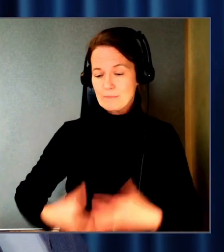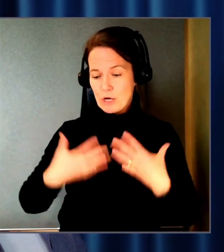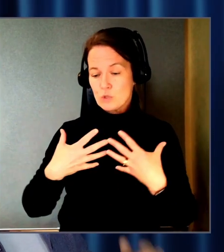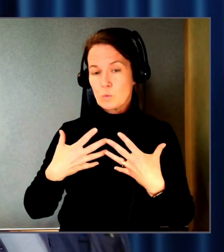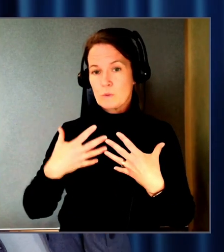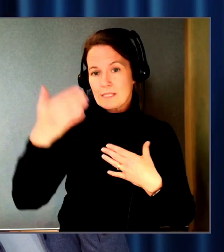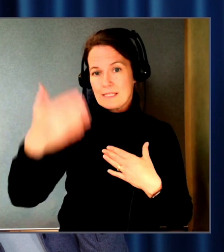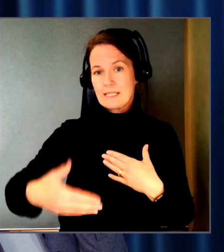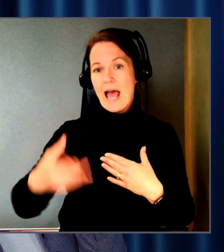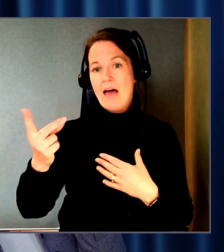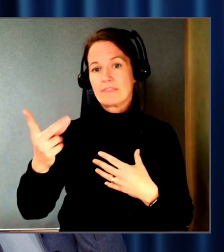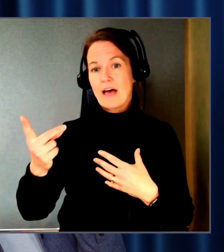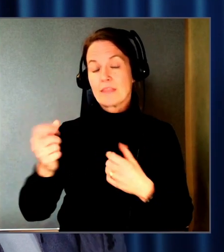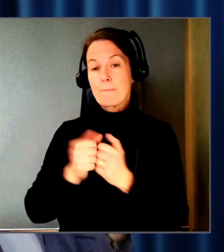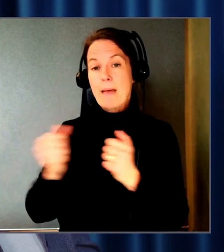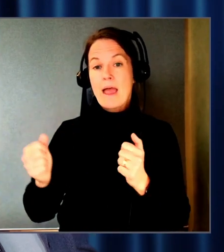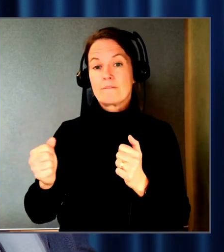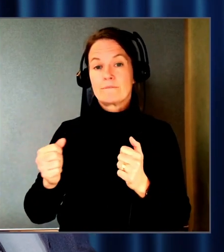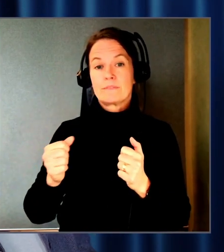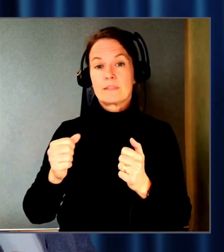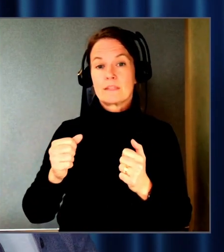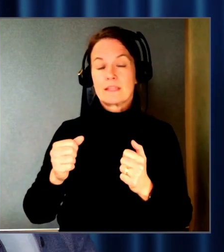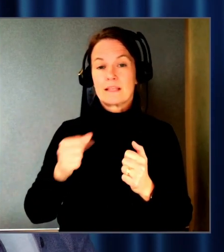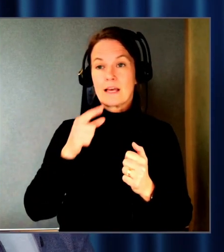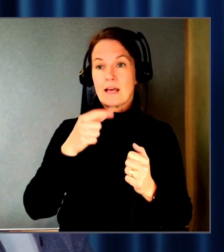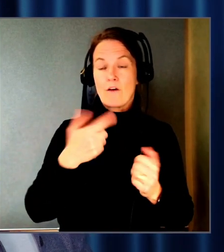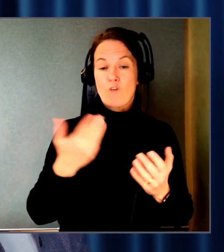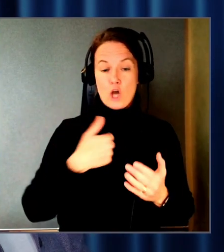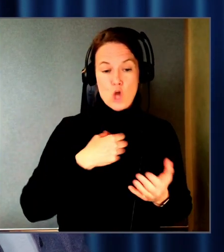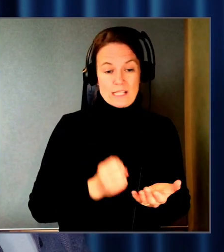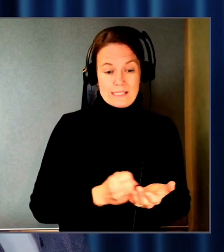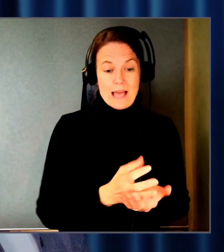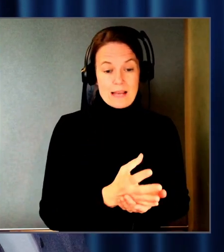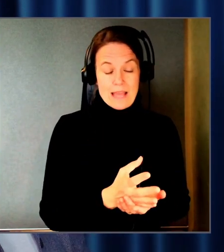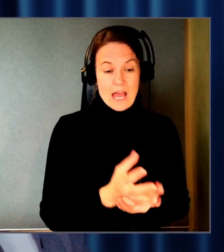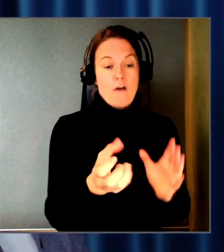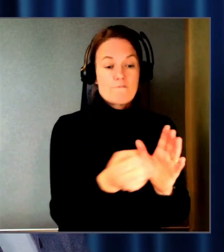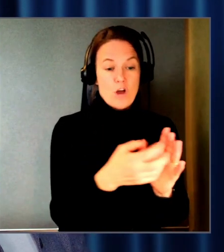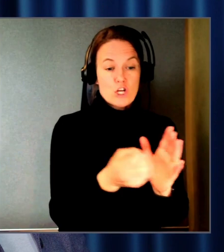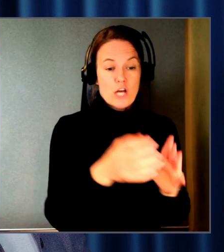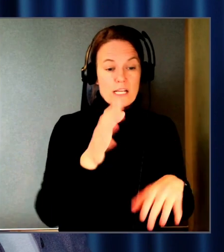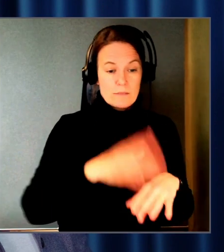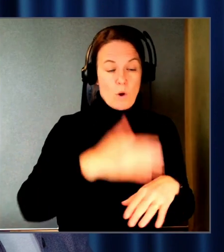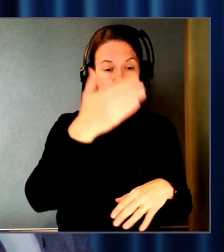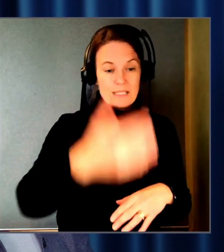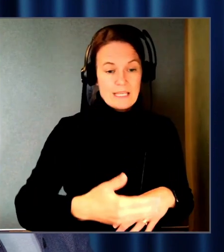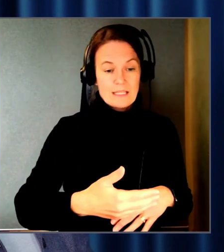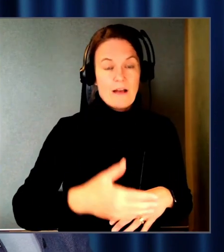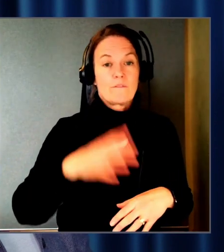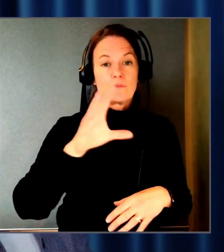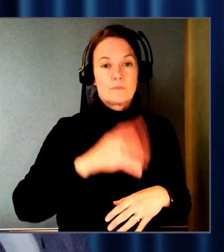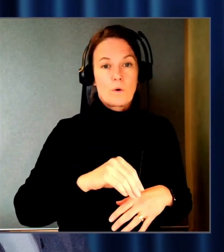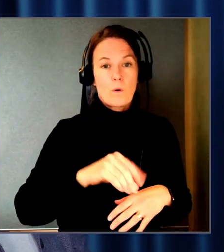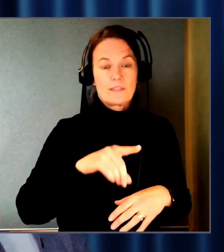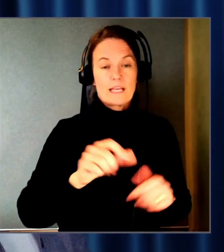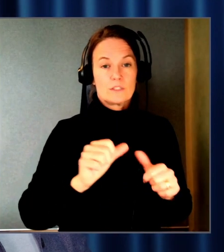är ju någonting annat. Men alltså om det är så att det som säljs förklaras på sajten. Då ligger det mer, då är det